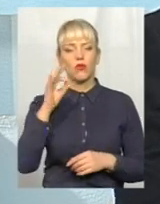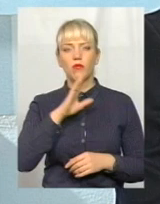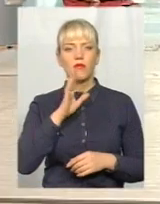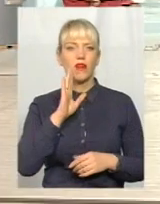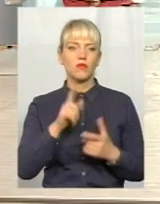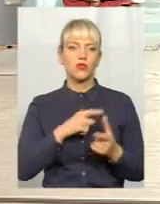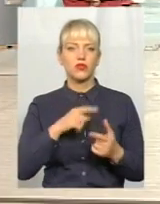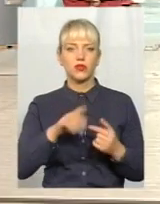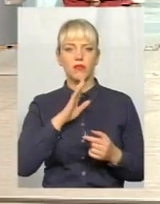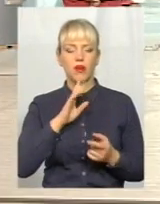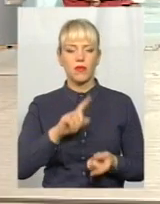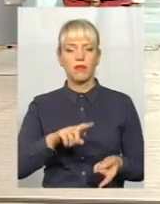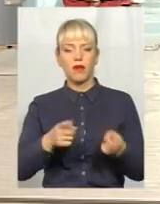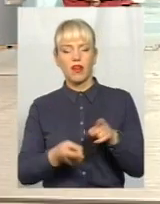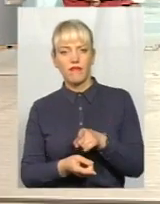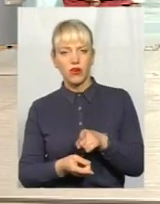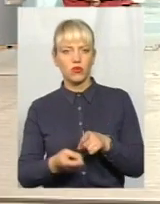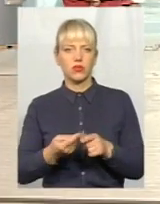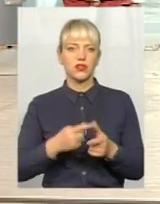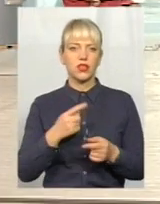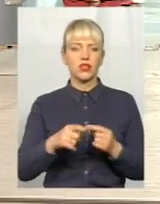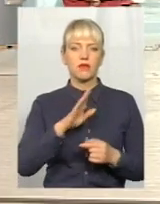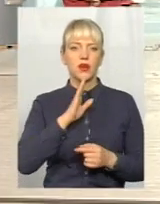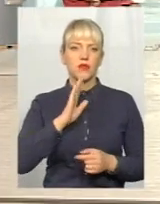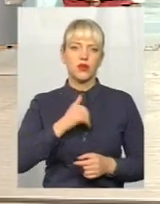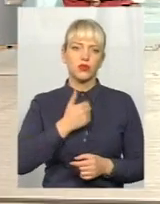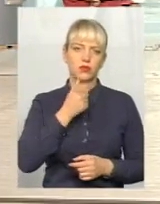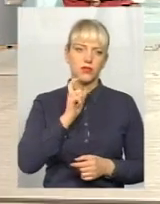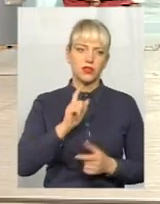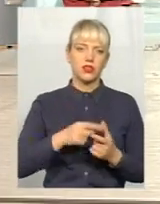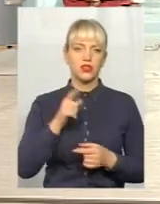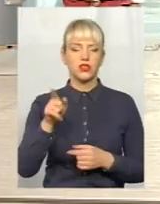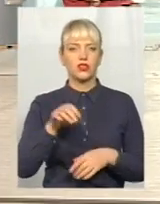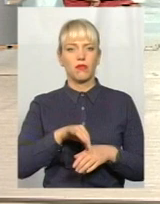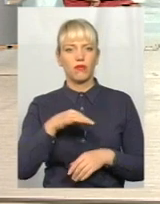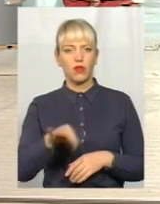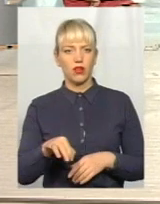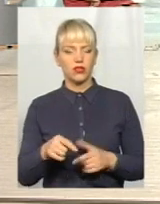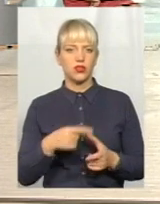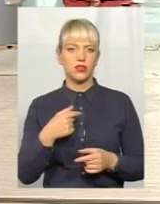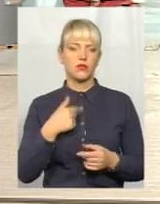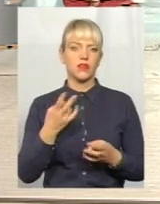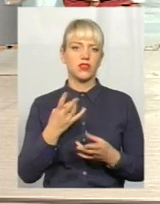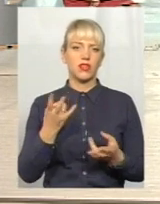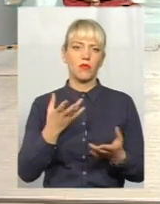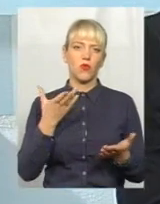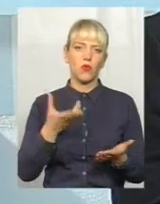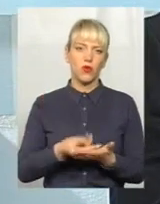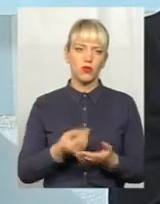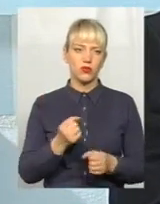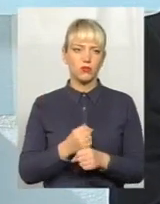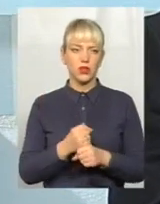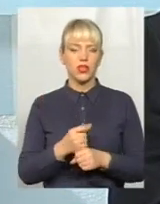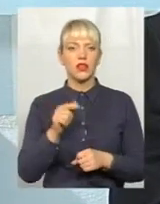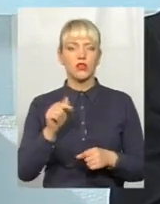перевернулась, чи вона пити не хоче, чи їй боляче, мені вже пора укол зробити. І от